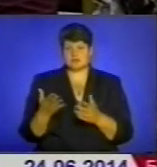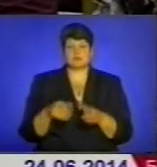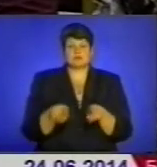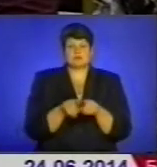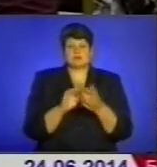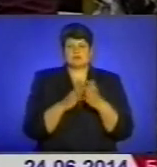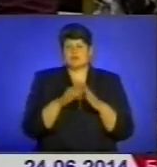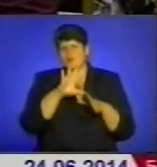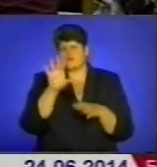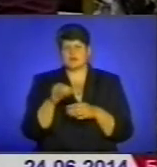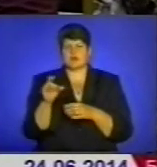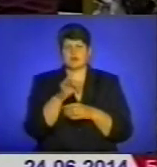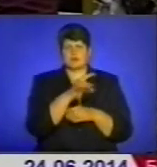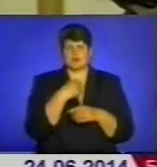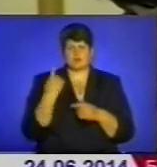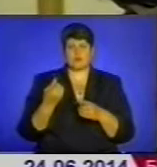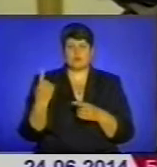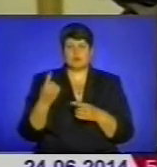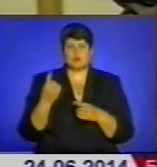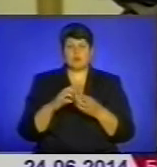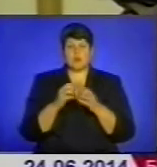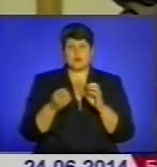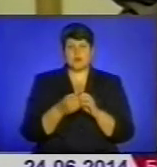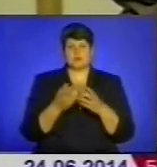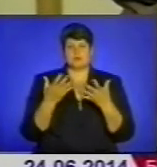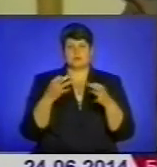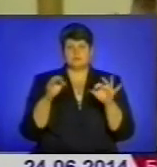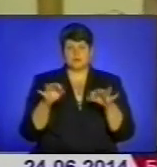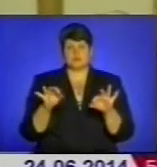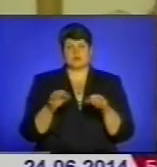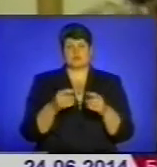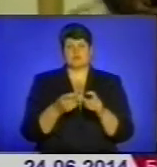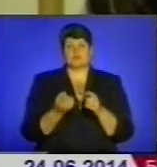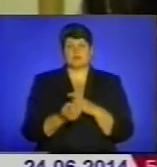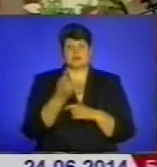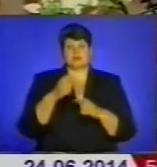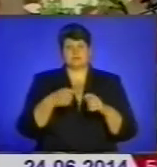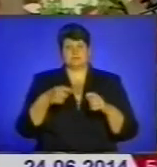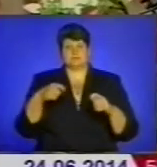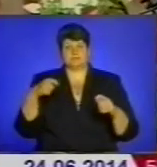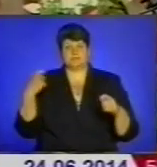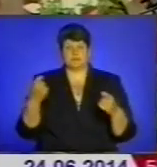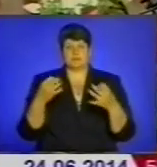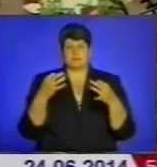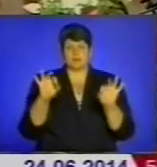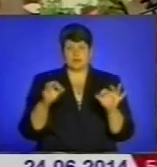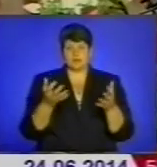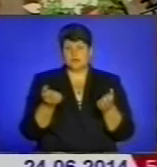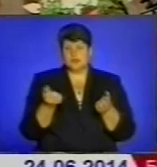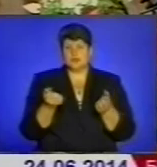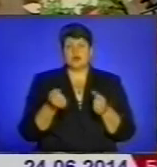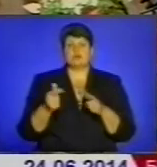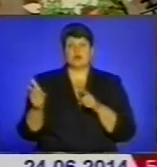в усіх районах області. Кажуть, проблема паспортизації виникає через бюрократизацію механізму одержання паспорта. Однак сама лише